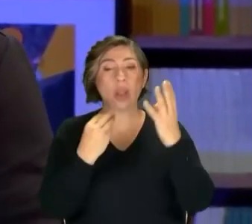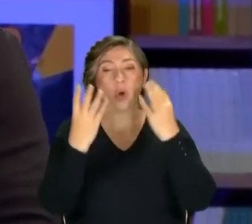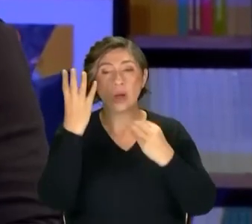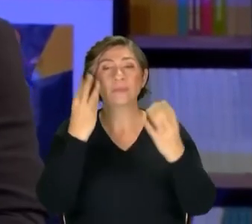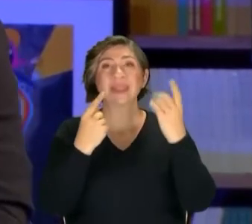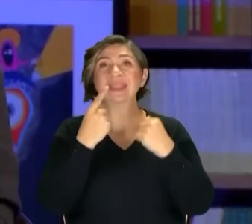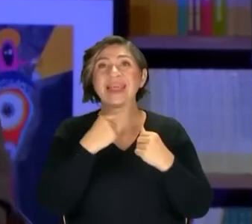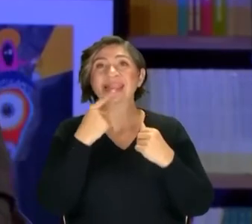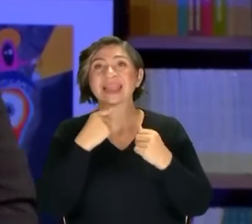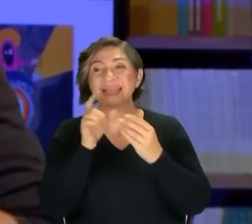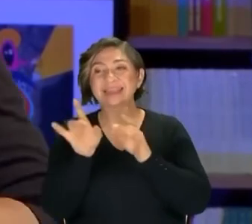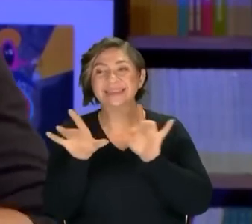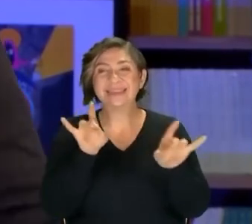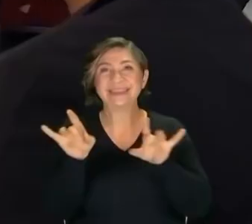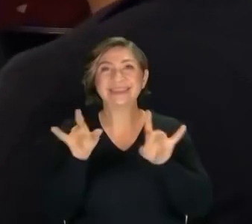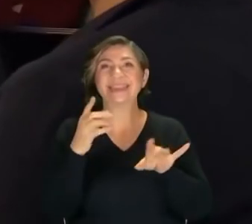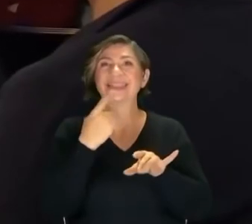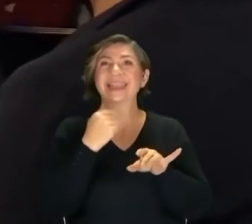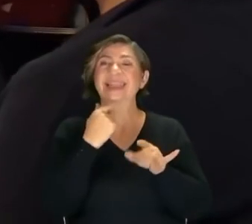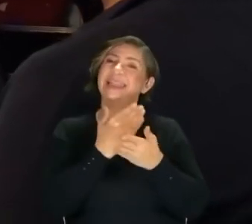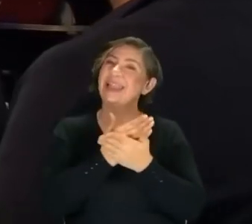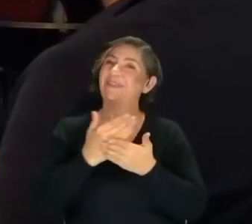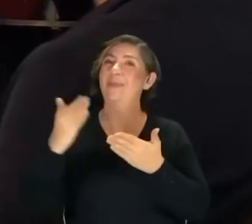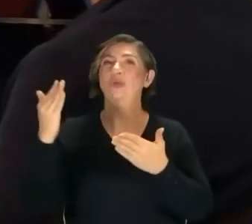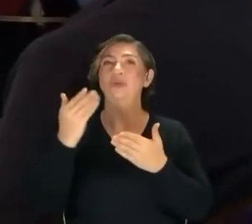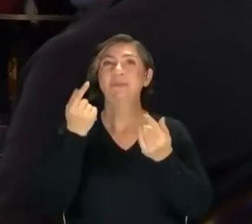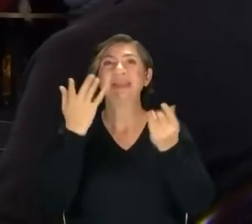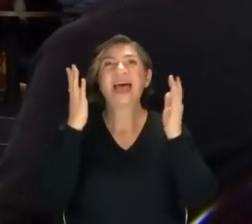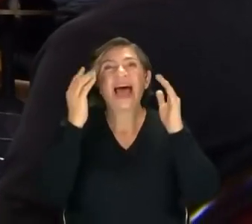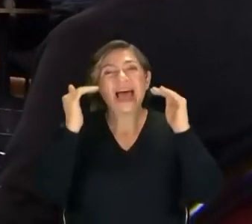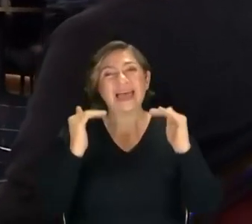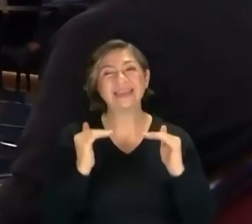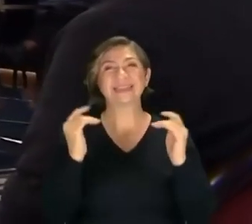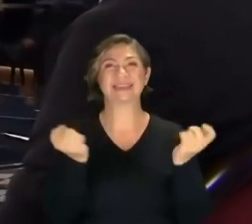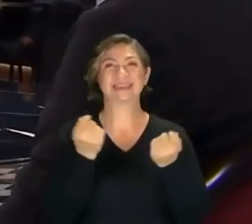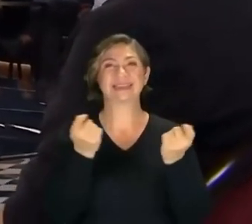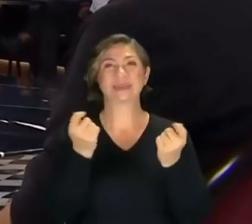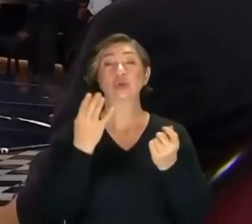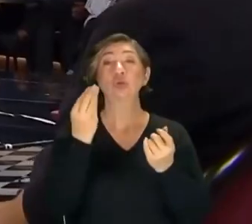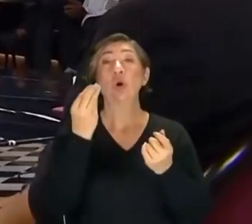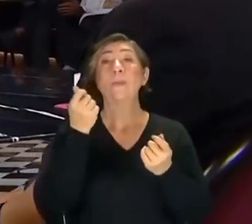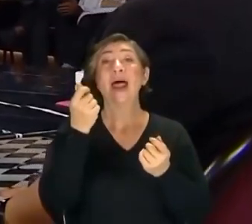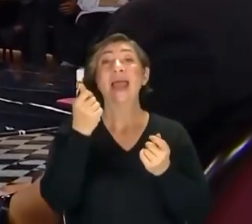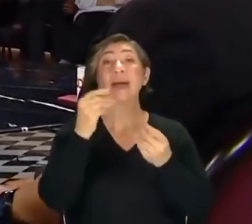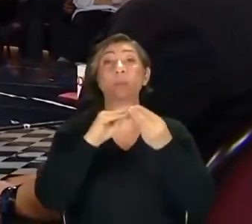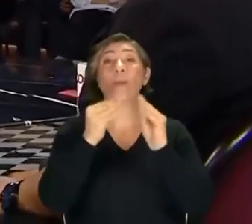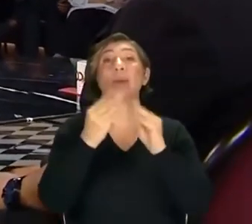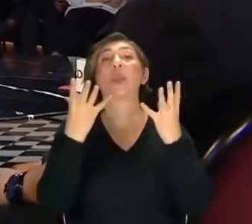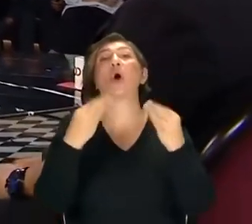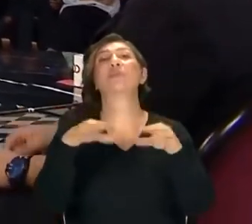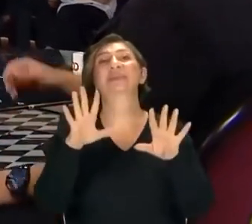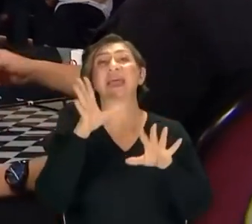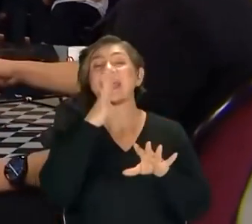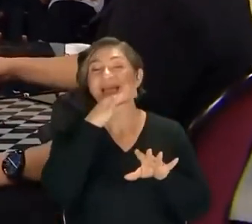hepsini. Böyle tatlı tatlı eledik şimdi. Tatlı tatlı da gidiyoruz. Biraz daha az yoğunluk yani. Çok parayla ilgili bir problemin olmasın.